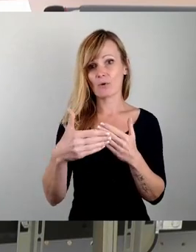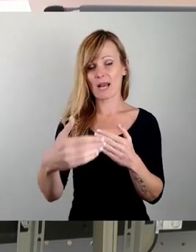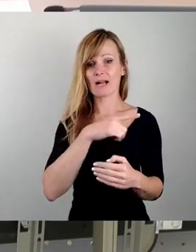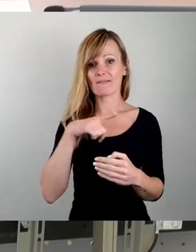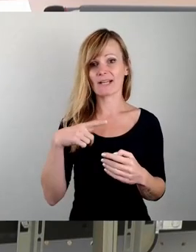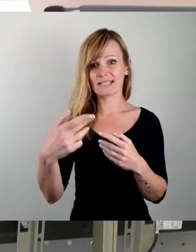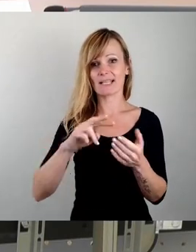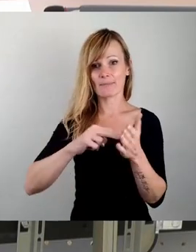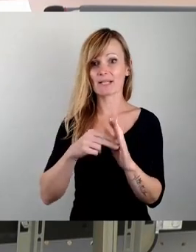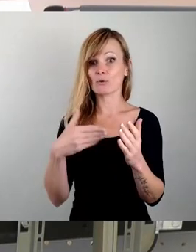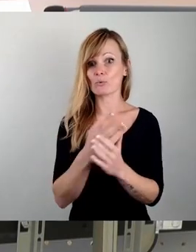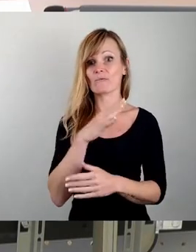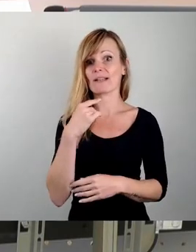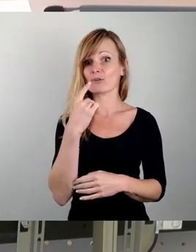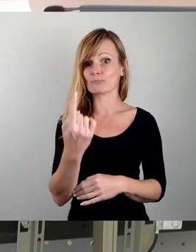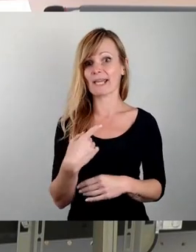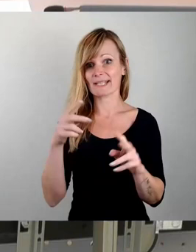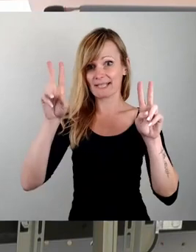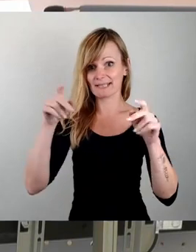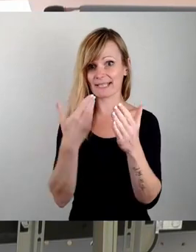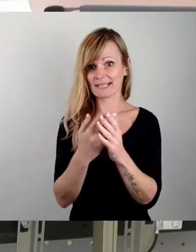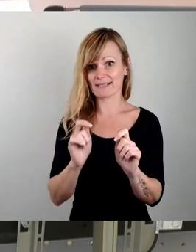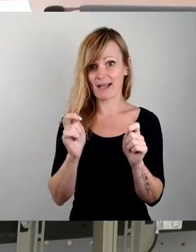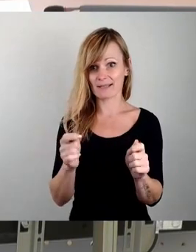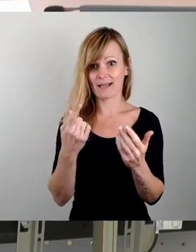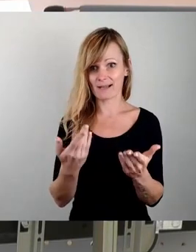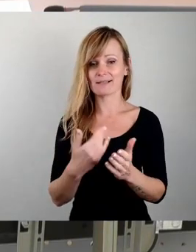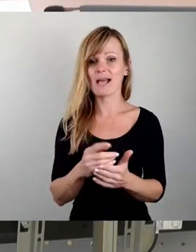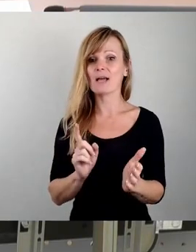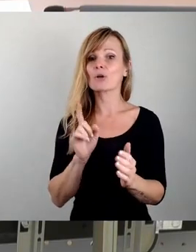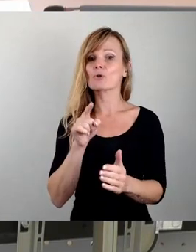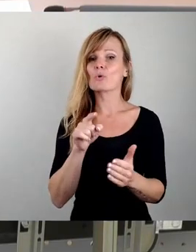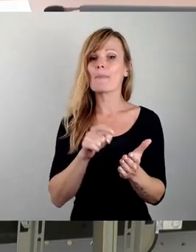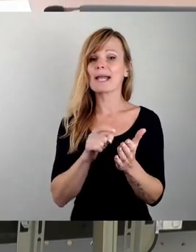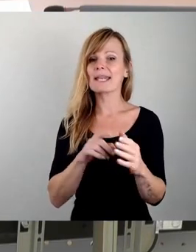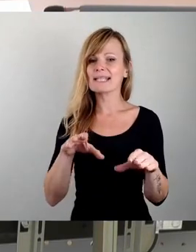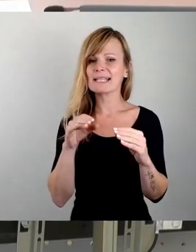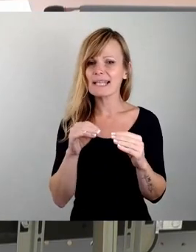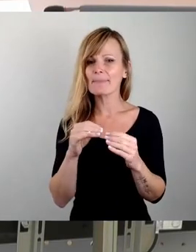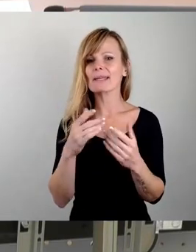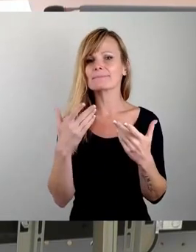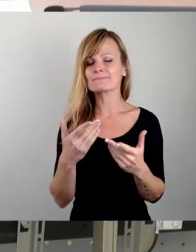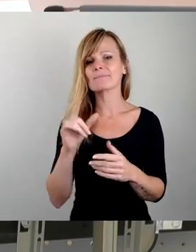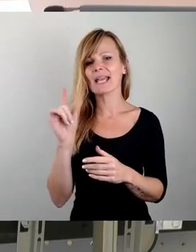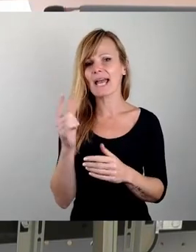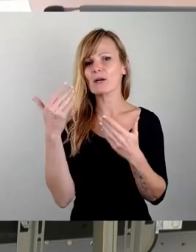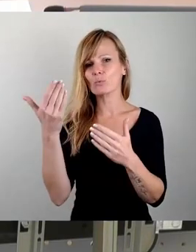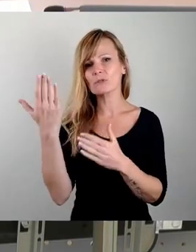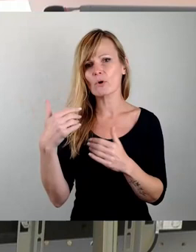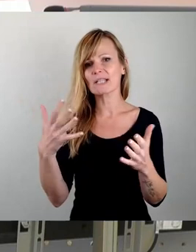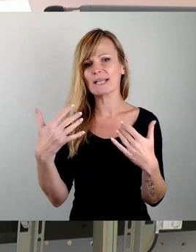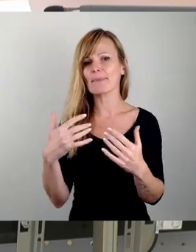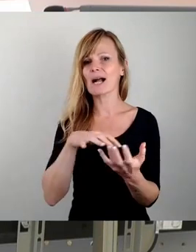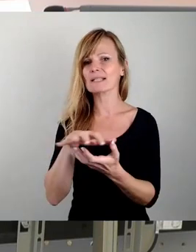Titel dieses Antrags. Zum Anlass nehmen, dass, kleiner Gruß von der Klimakatastrophe, einige,